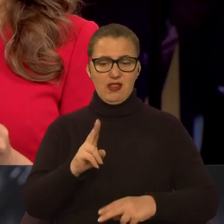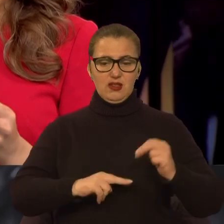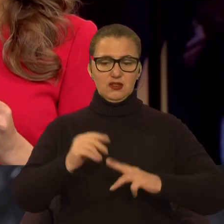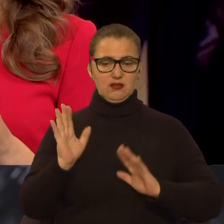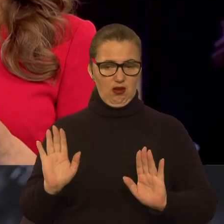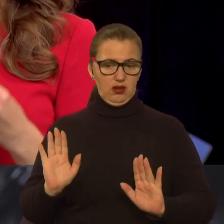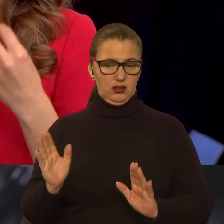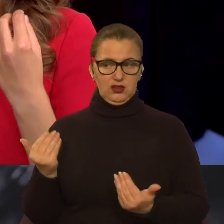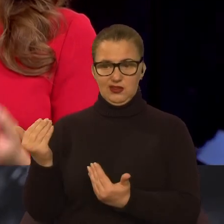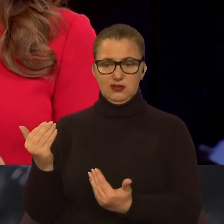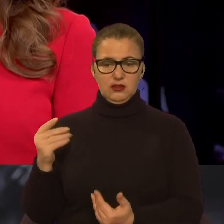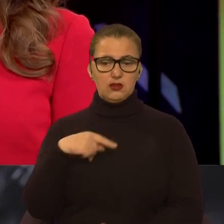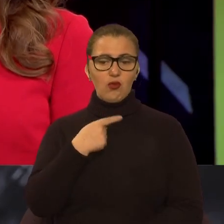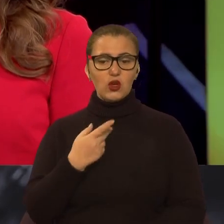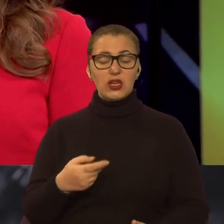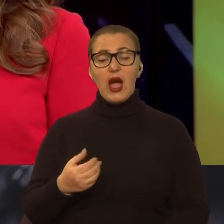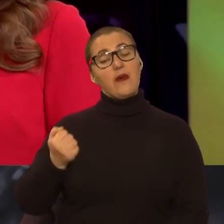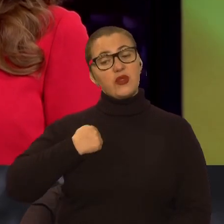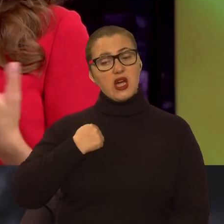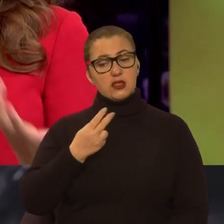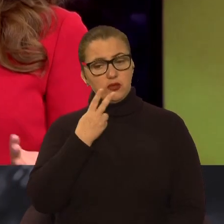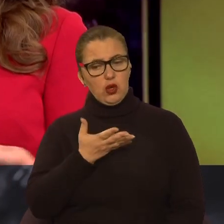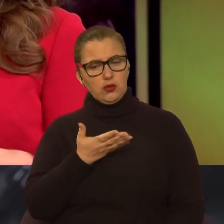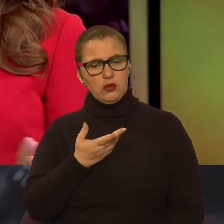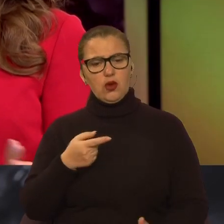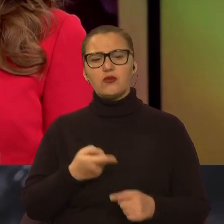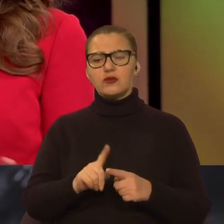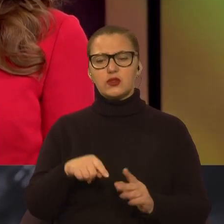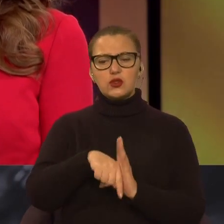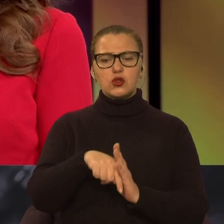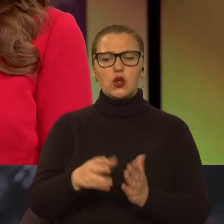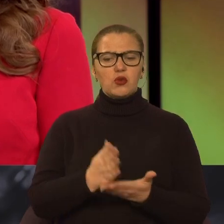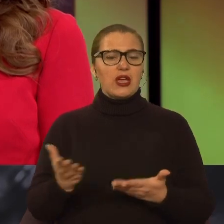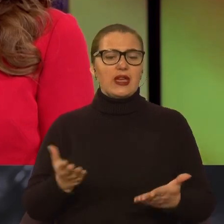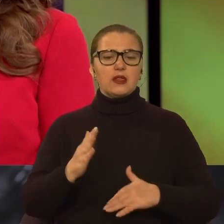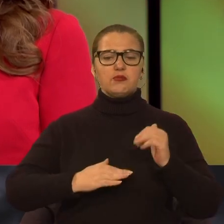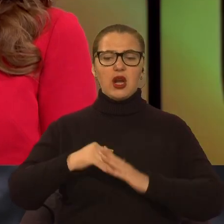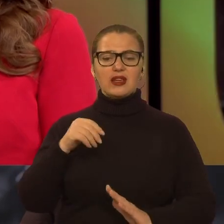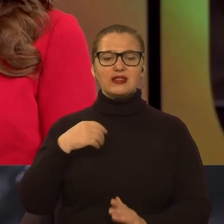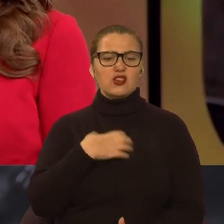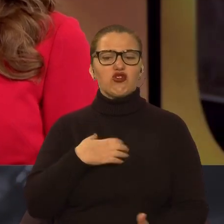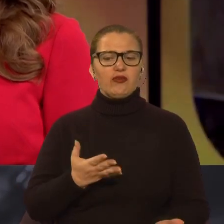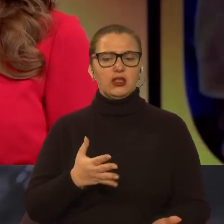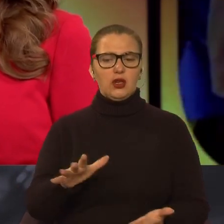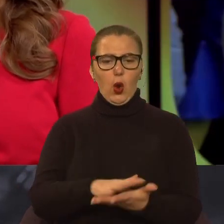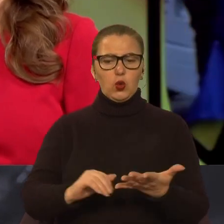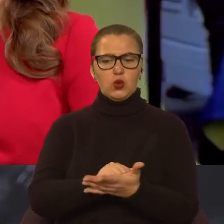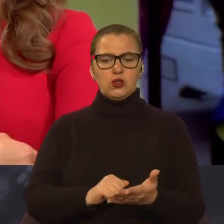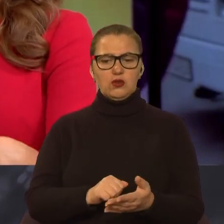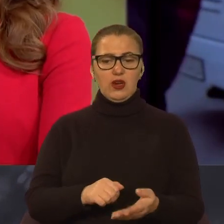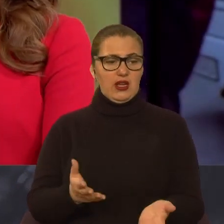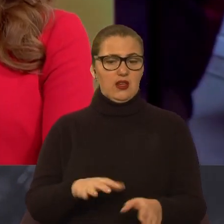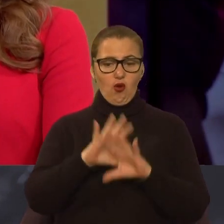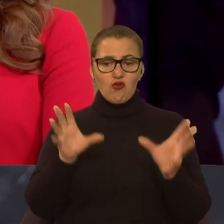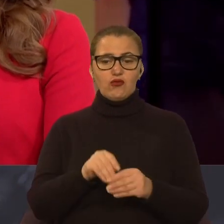з військової точки зору в цьому є якесь практичне значення руйнування цілого міста?